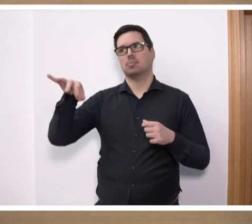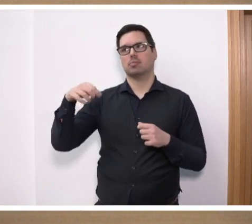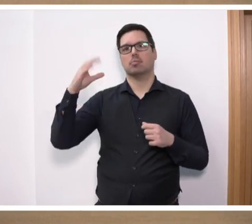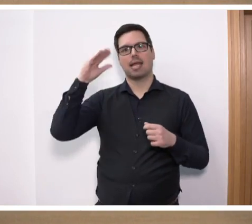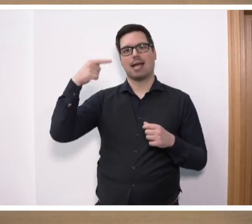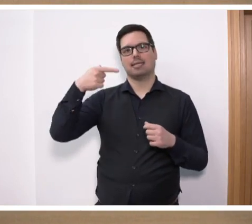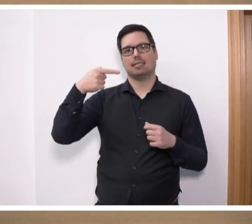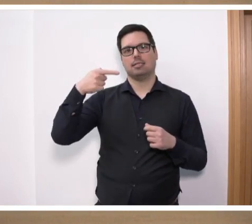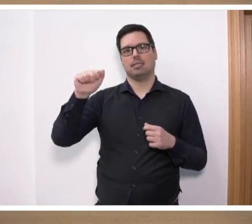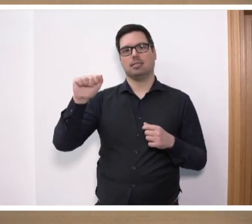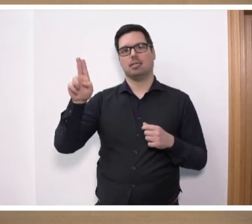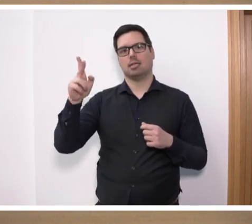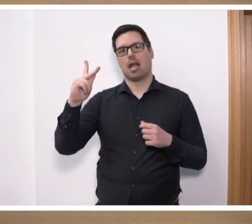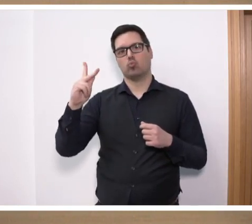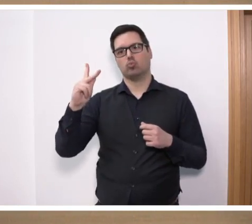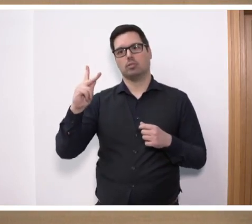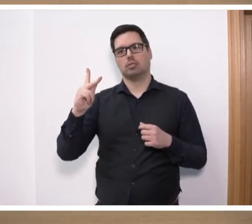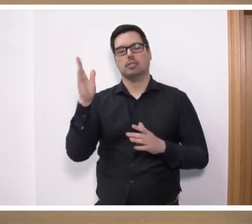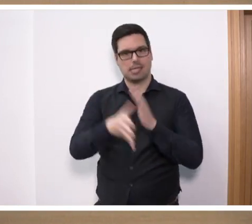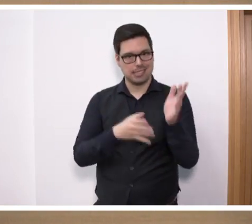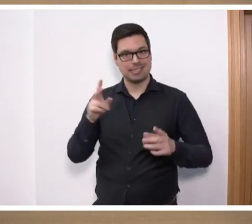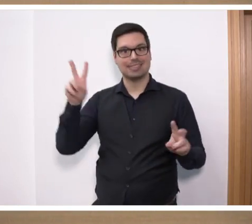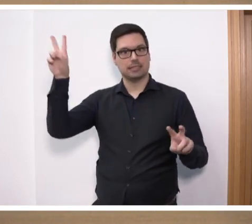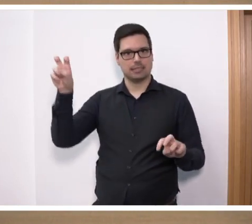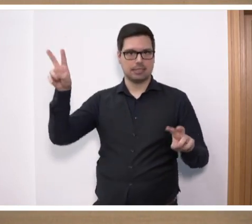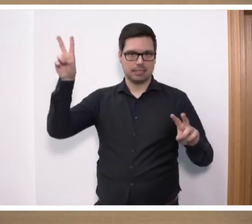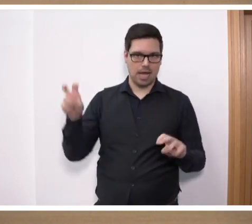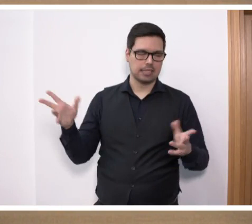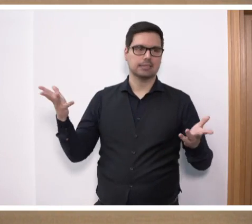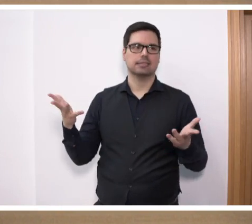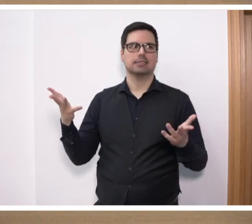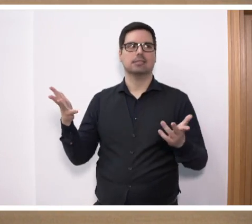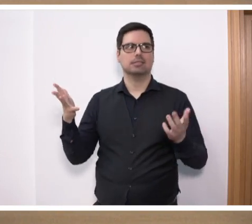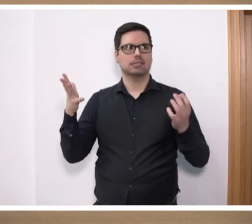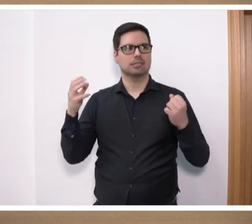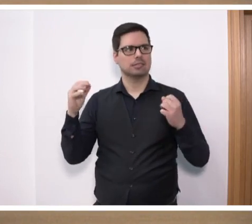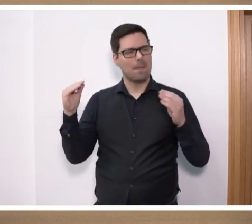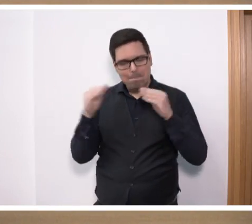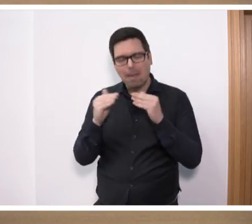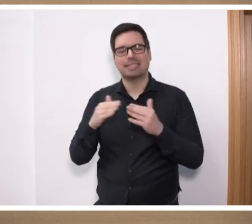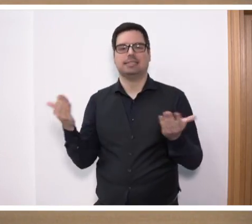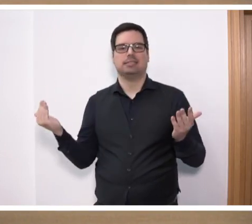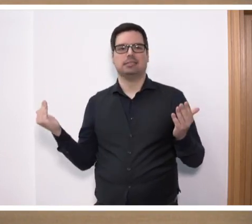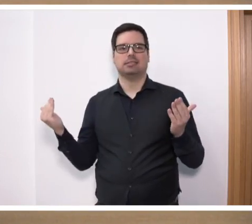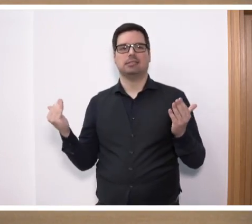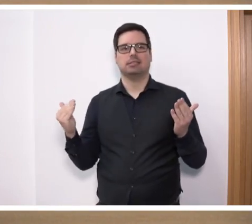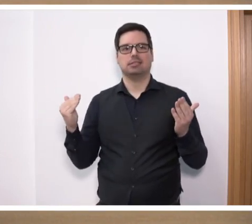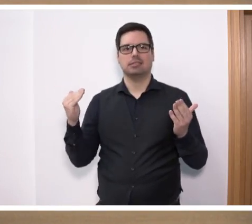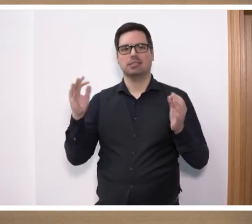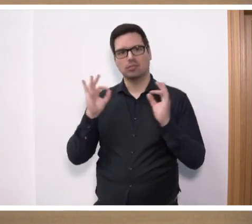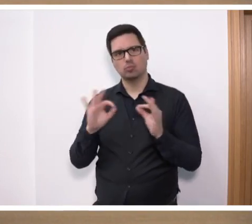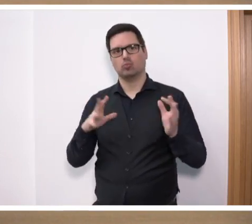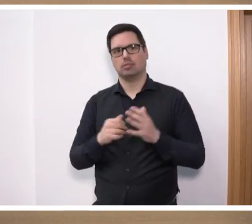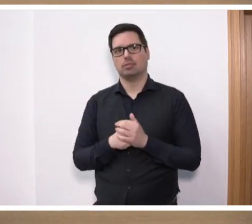zitiert. Ich muss ihn erneut zitieren, weil ich sein Zitat einfach so unheimlich passend, so unheimlich zutreffend